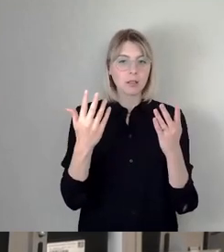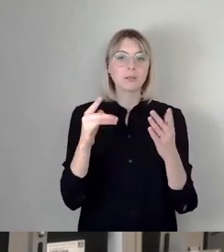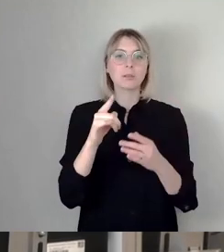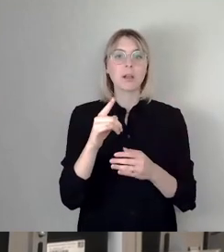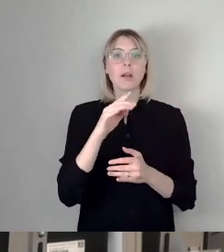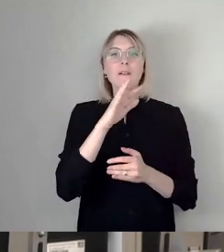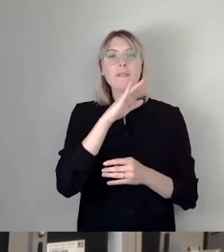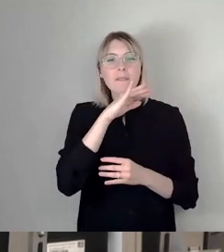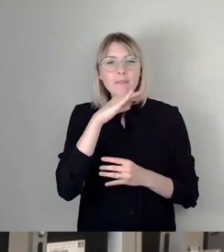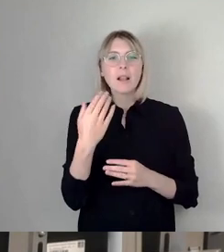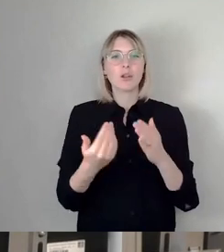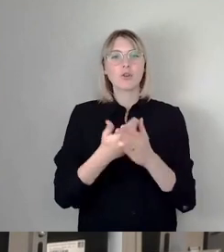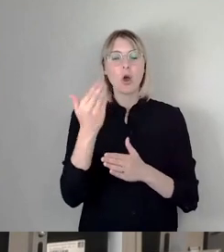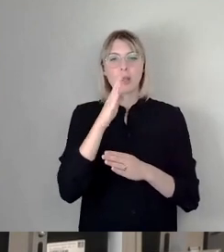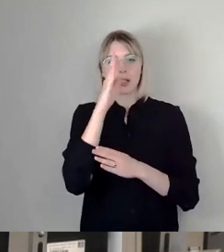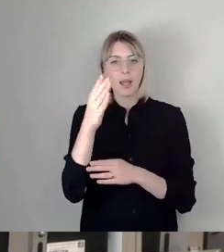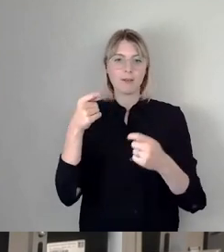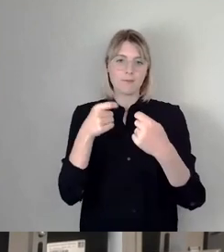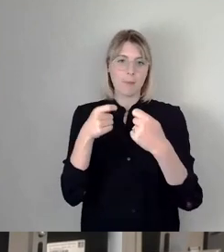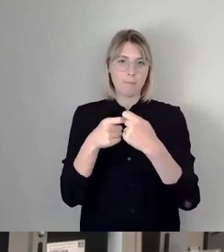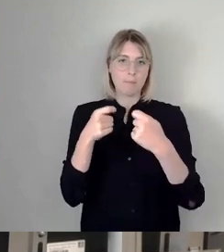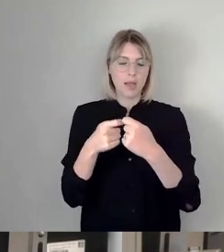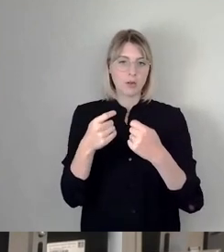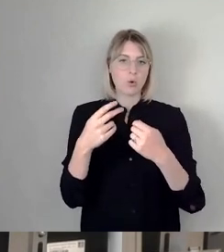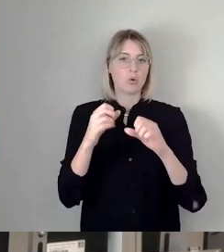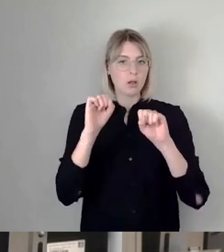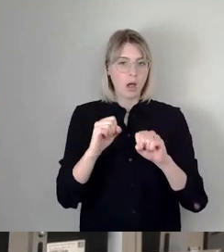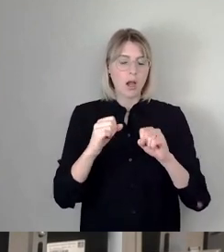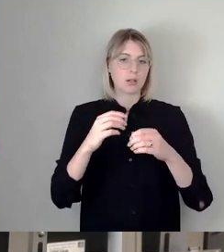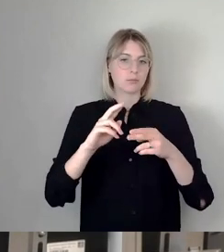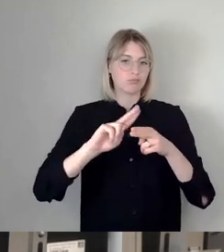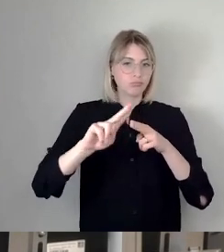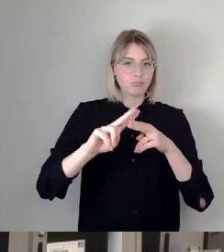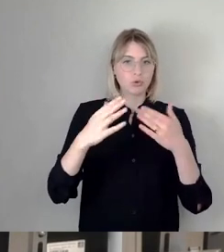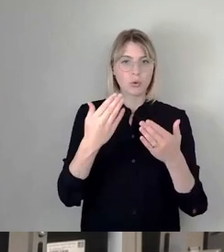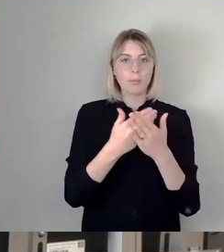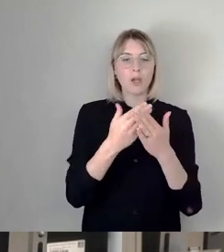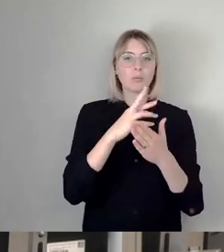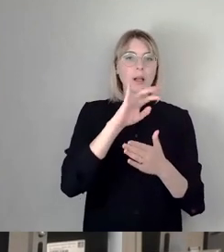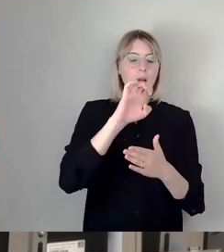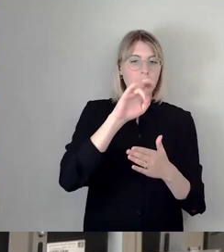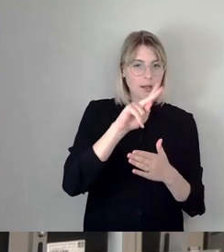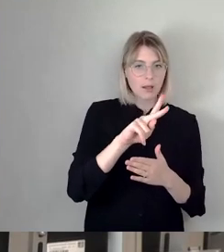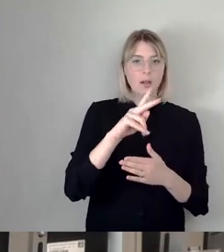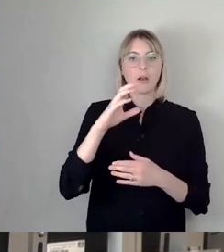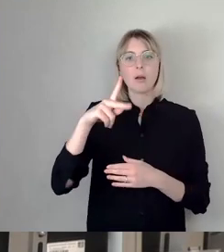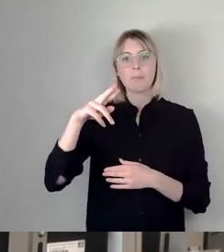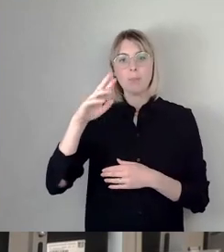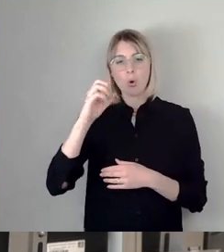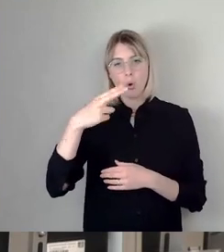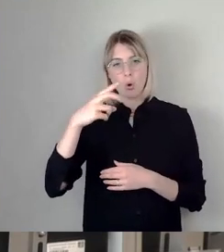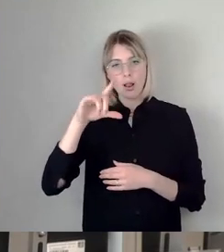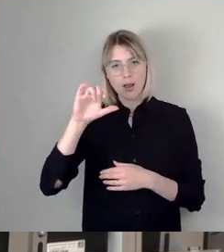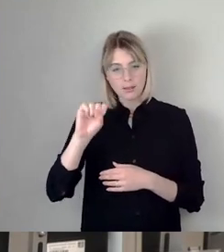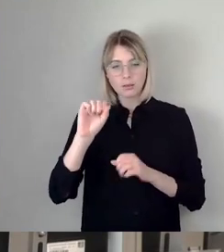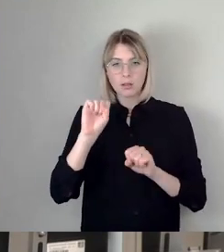neue Direktverbindungen auch endlich realisiert bekommen. Zum Beispiel aus Raik und Prolis direkt auf den Unicampus. Ich glaube, das wäre ein